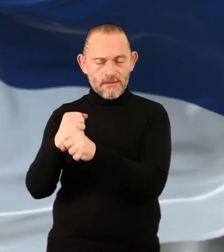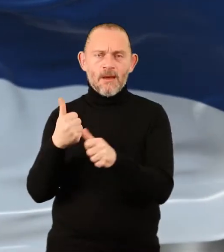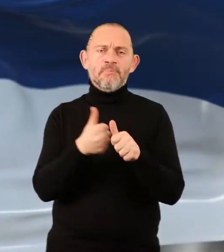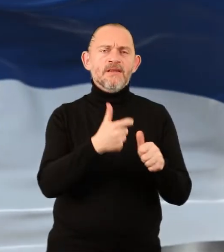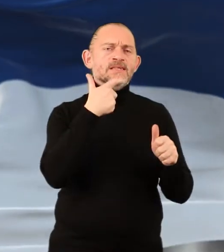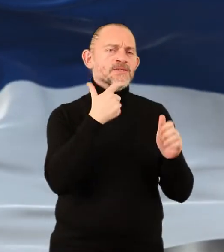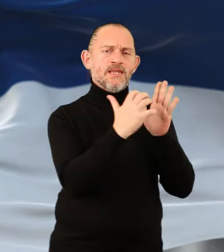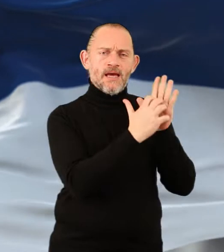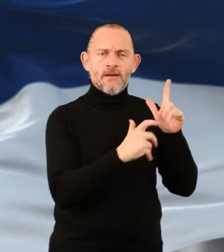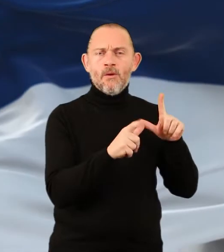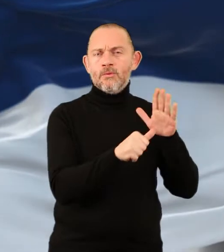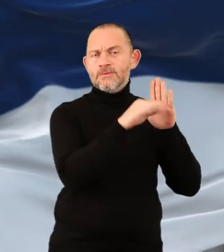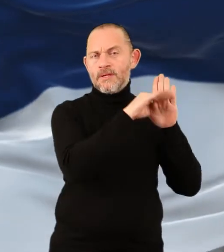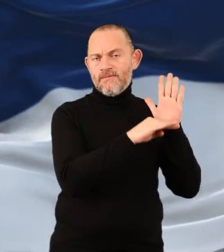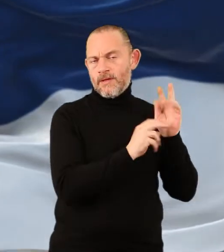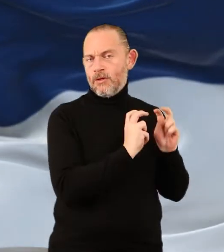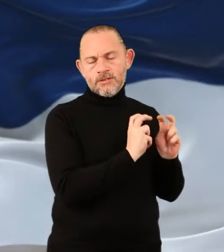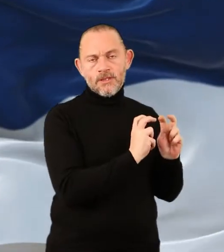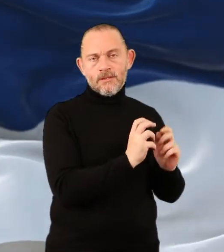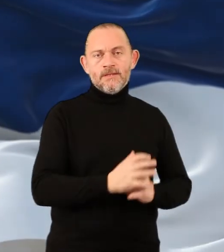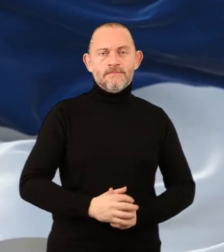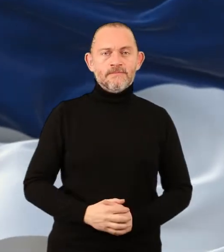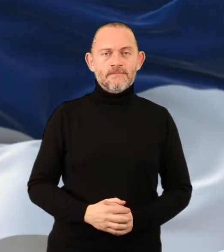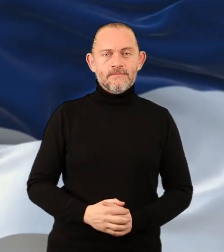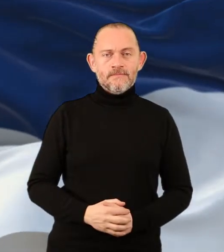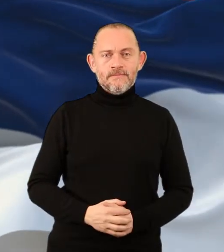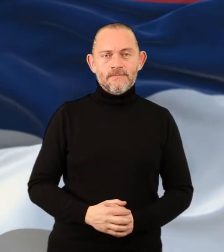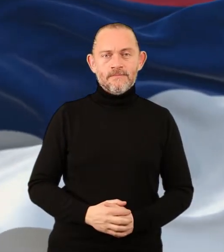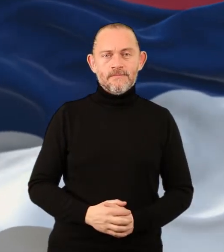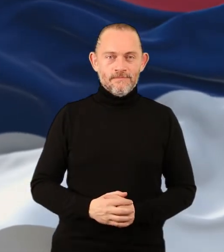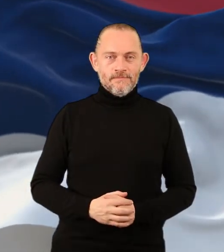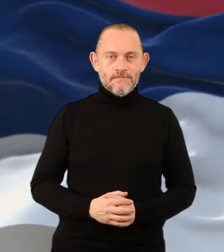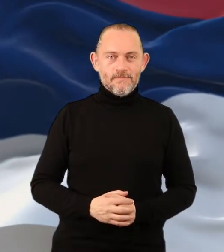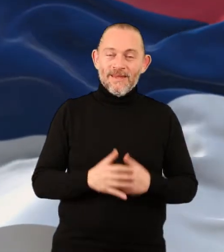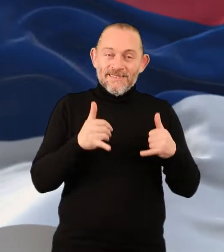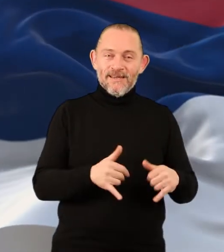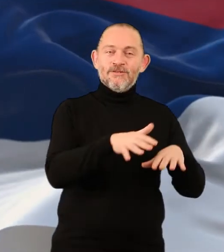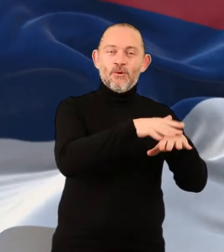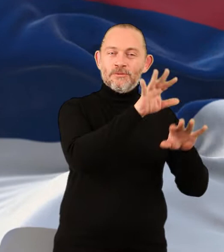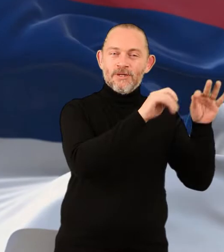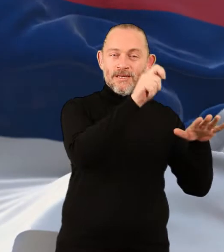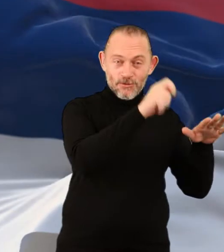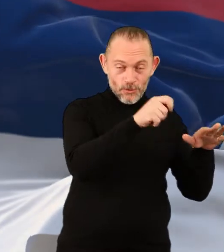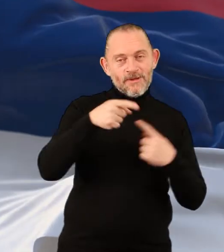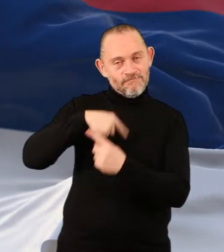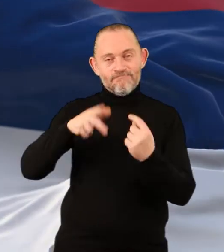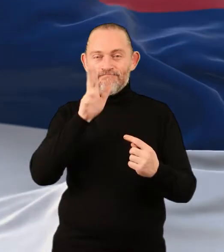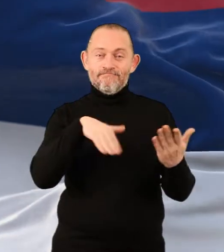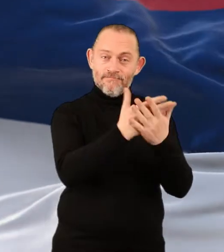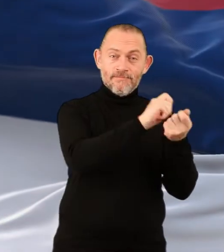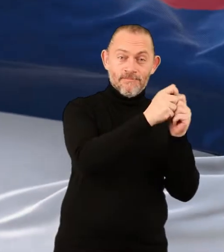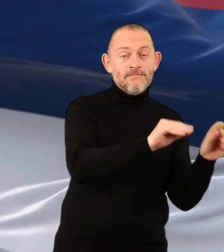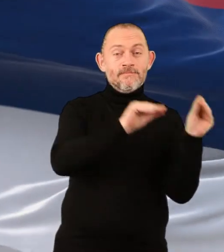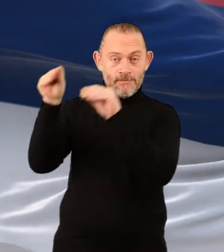dok sudija ne navrši radni vek. Razlozi prestanka funkcija sudije prevremena definisani su Ustavu. Sudije više neće